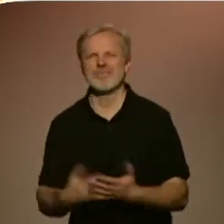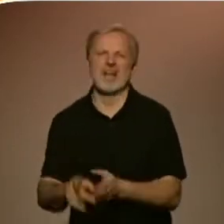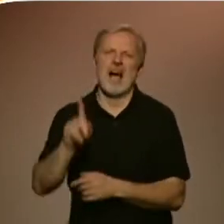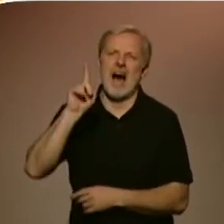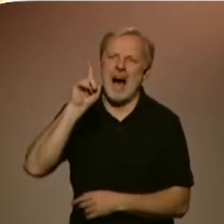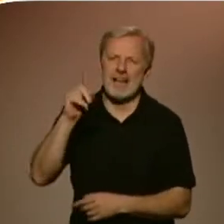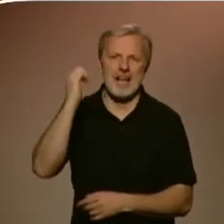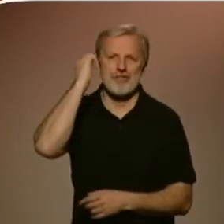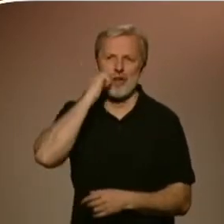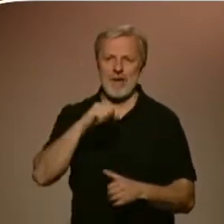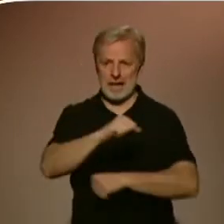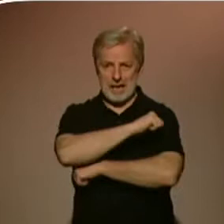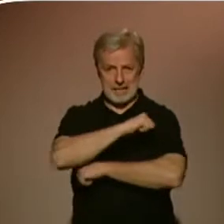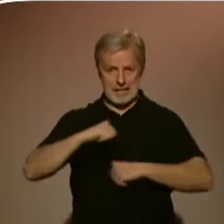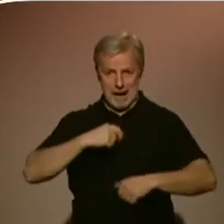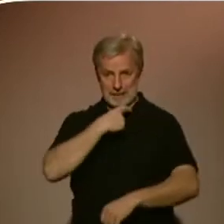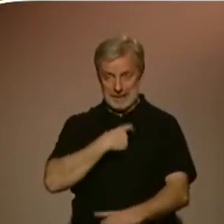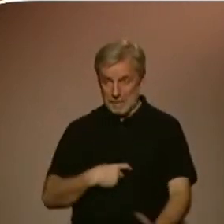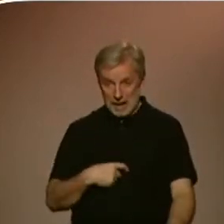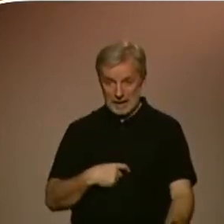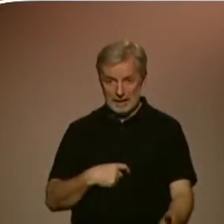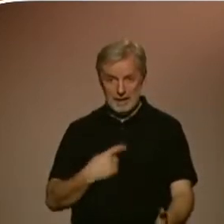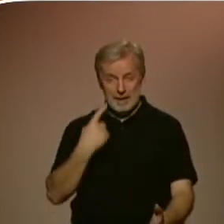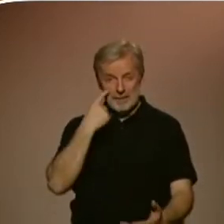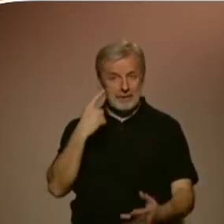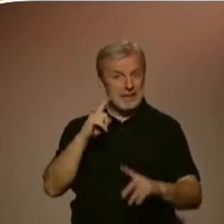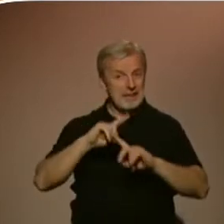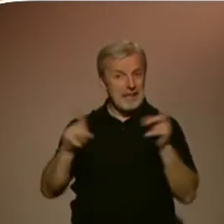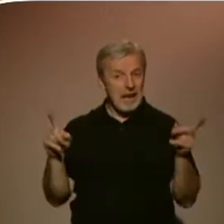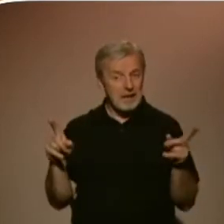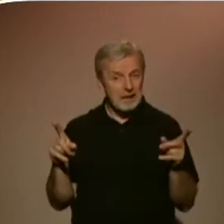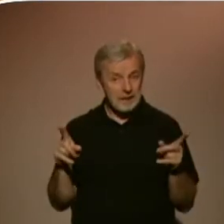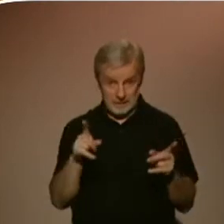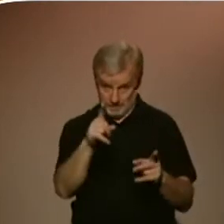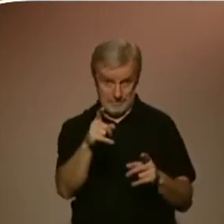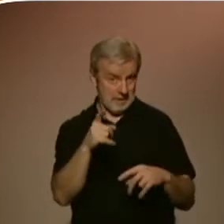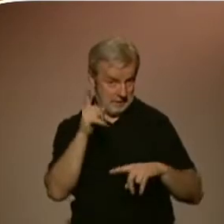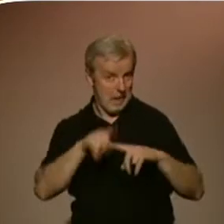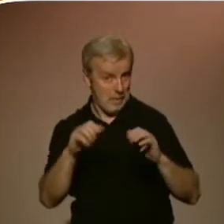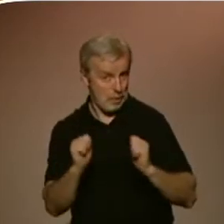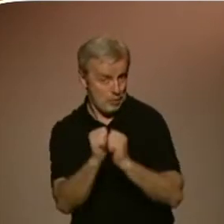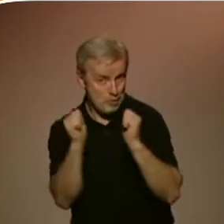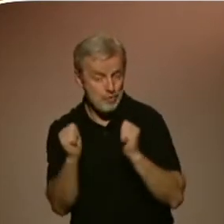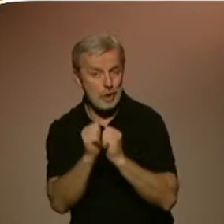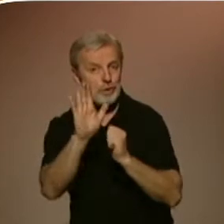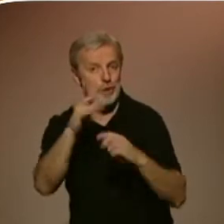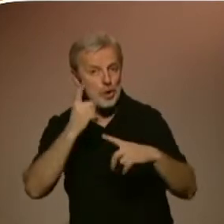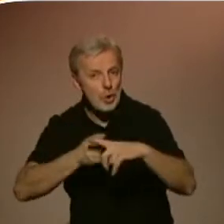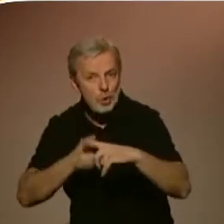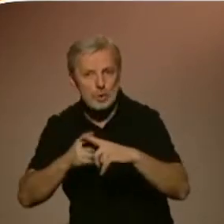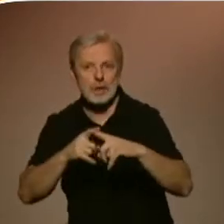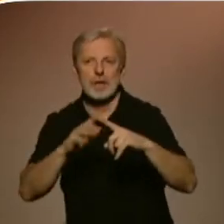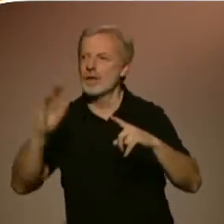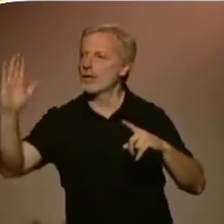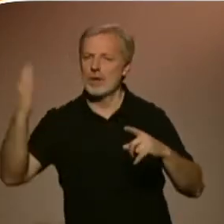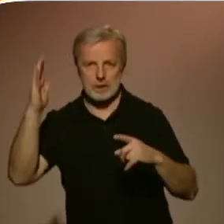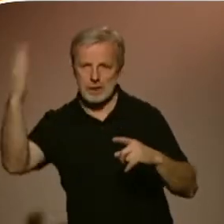vidí trošku jinak, než jak ho vidí ostatní. Setkáváte se s tím třeba na kurzech, že někdo maluje sám sebe, dívá